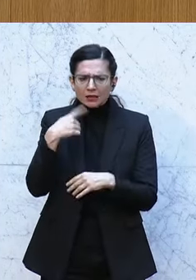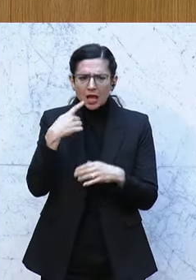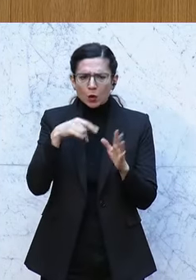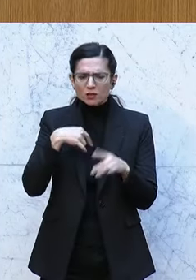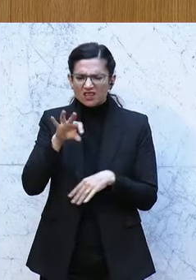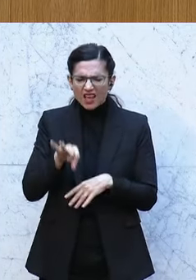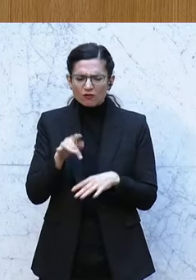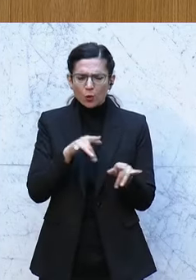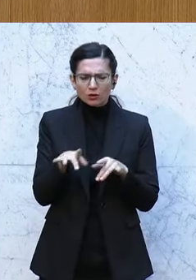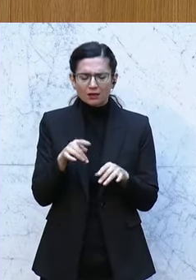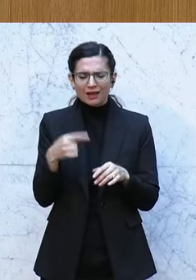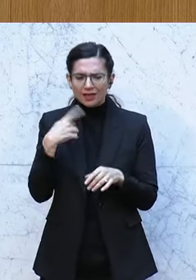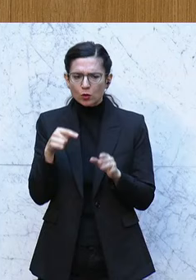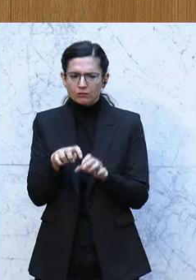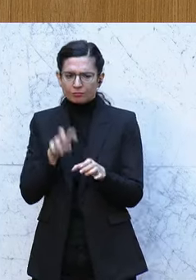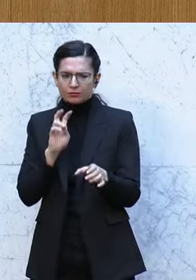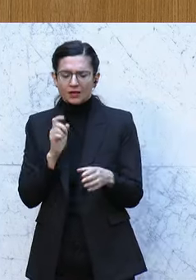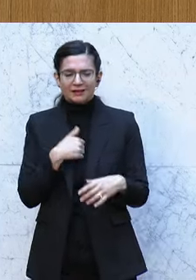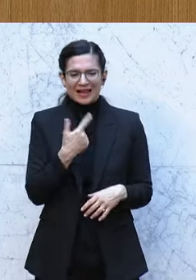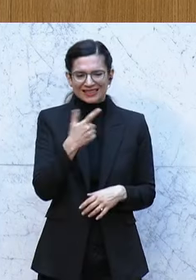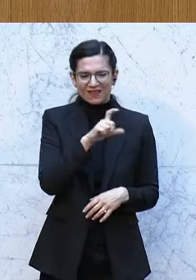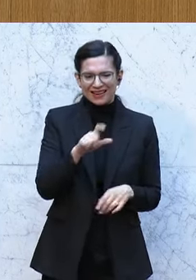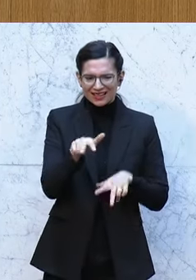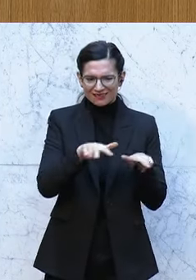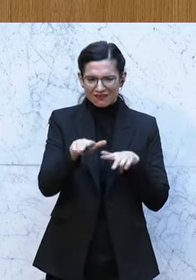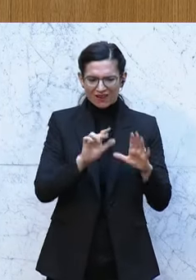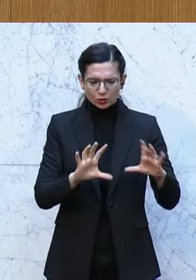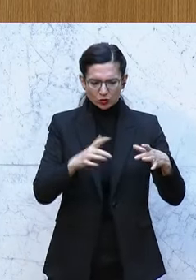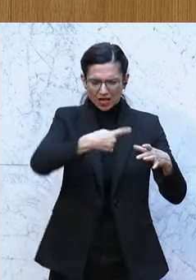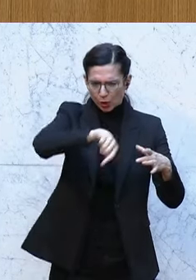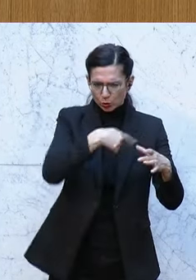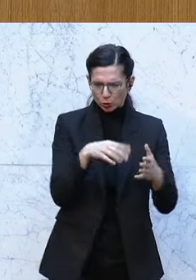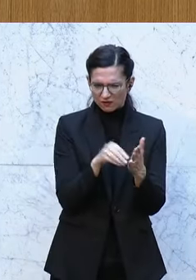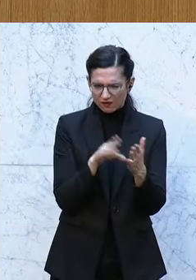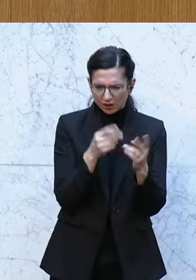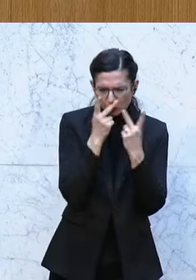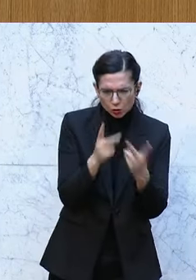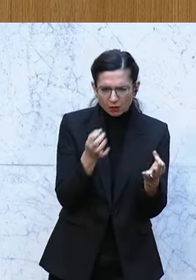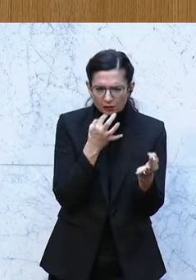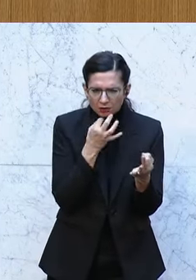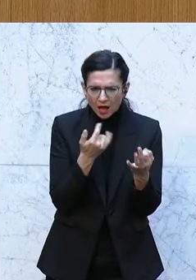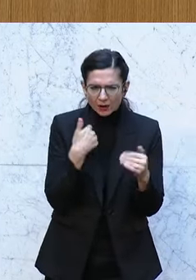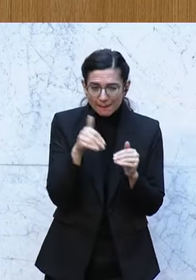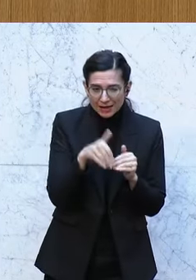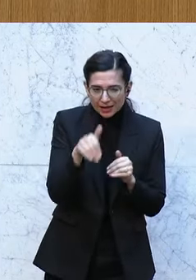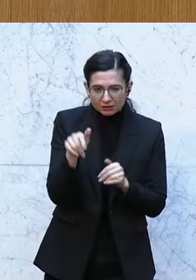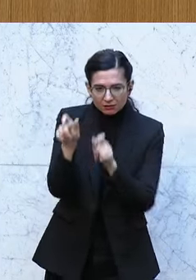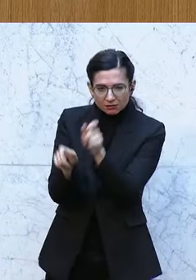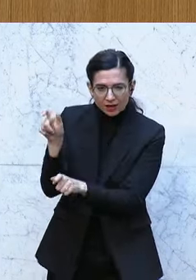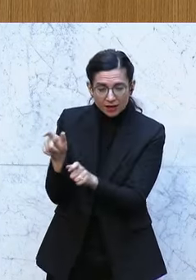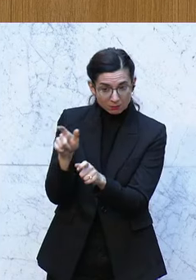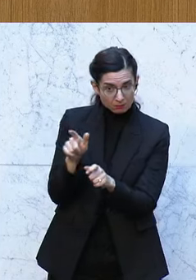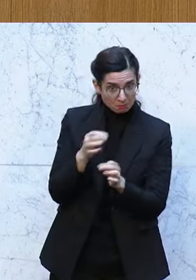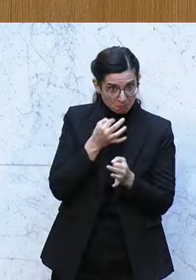abgesprungen, einen Zweiklassenverwaltungsausschuss einzusetzen, um zu schauen, werden Milliardäre besser